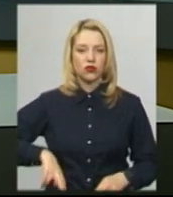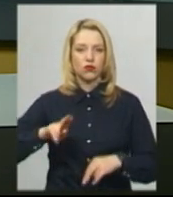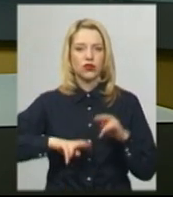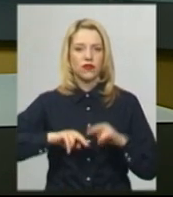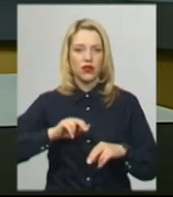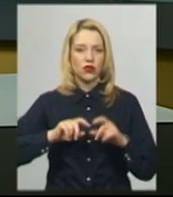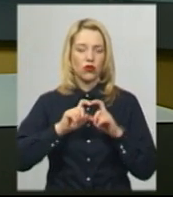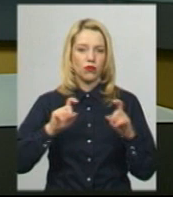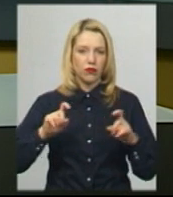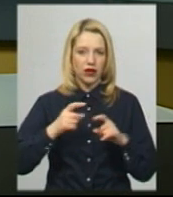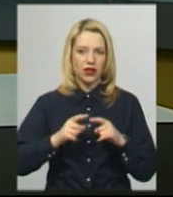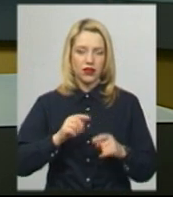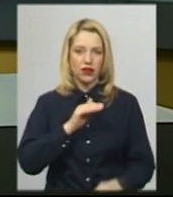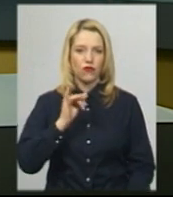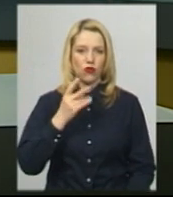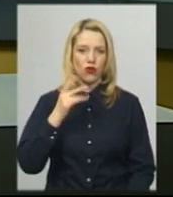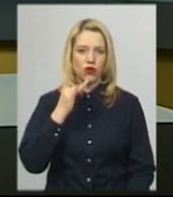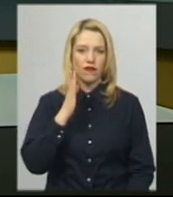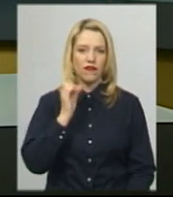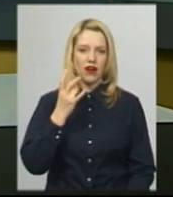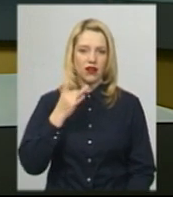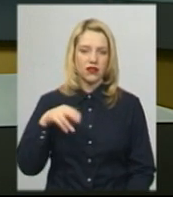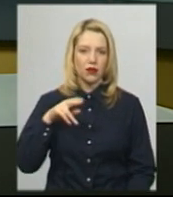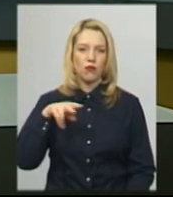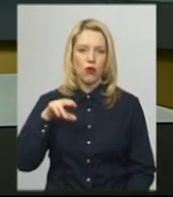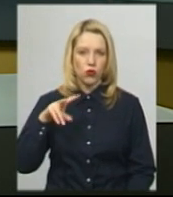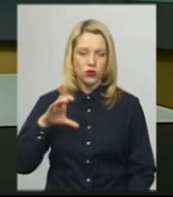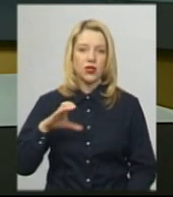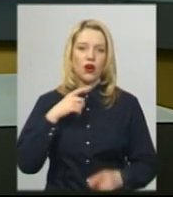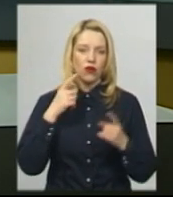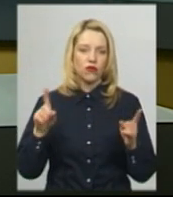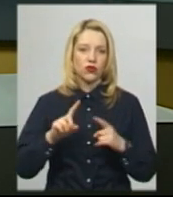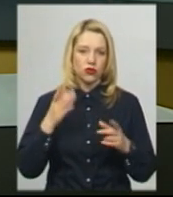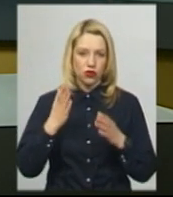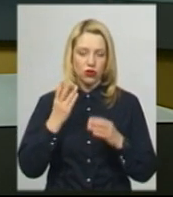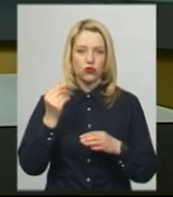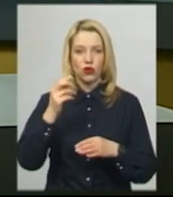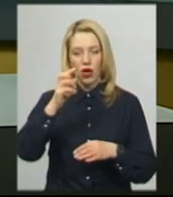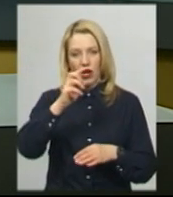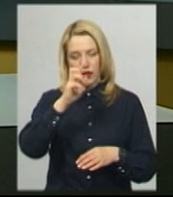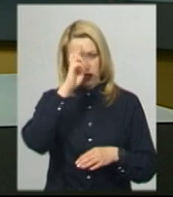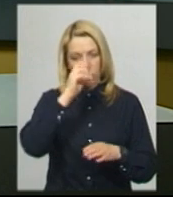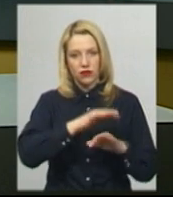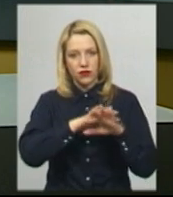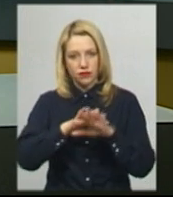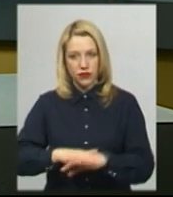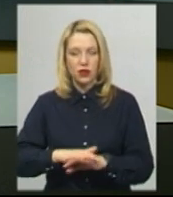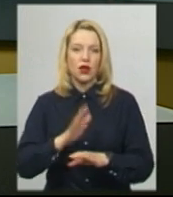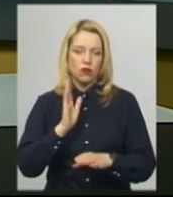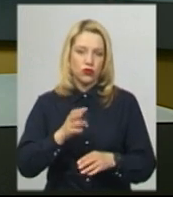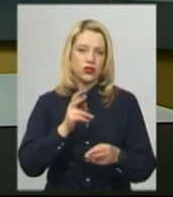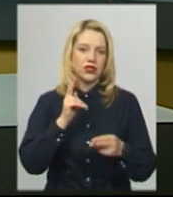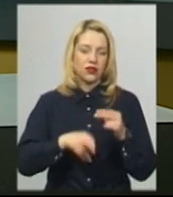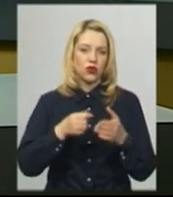компанії «Підрядника Форвард Плюс» Олександр Келімчук каже, Якщо надійдуть обіцяні урядом гроші, довгобуд завершить до кінця літа.